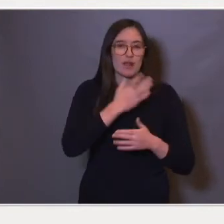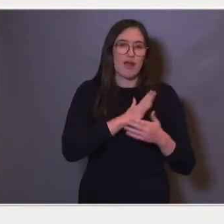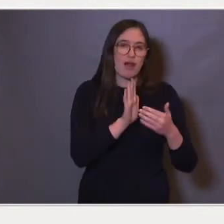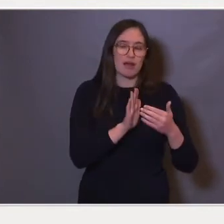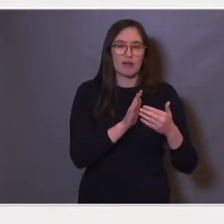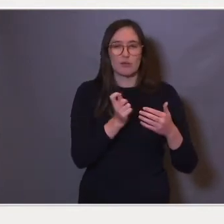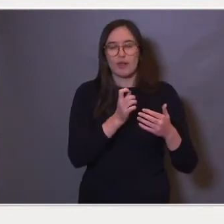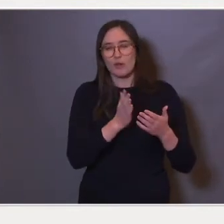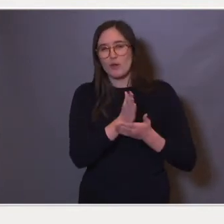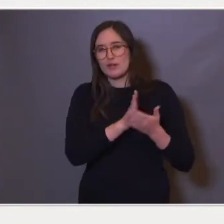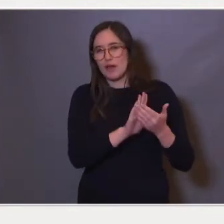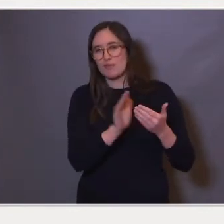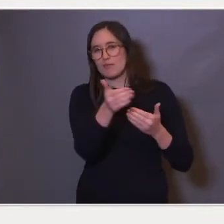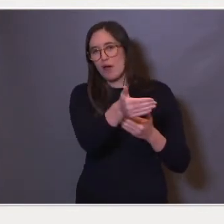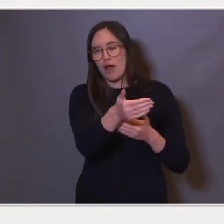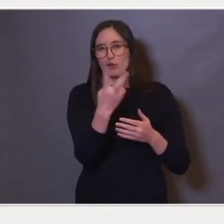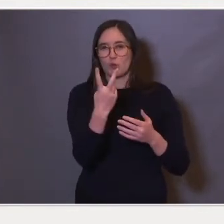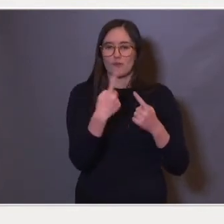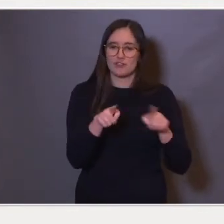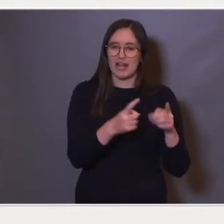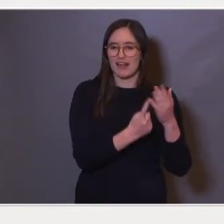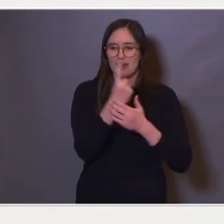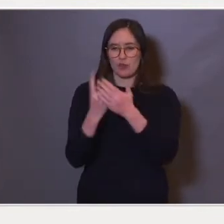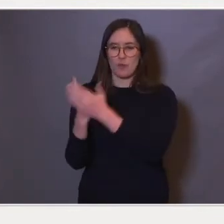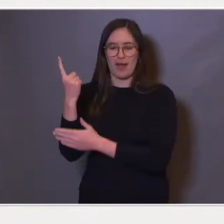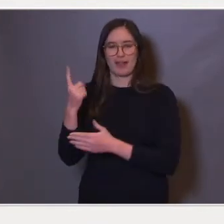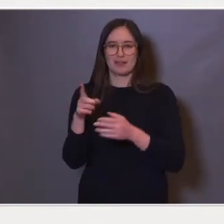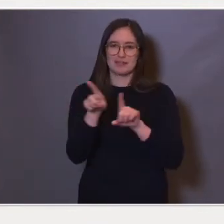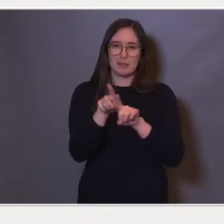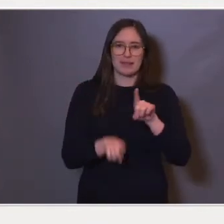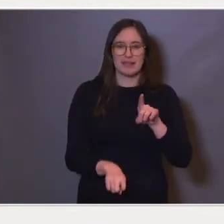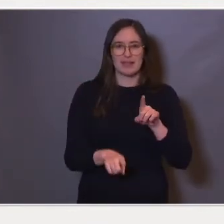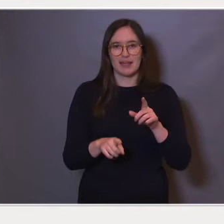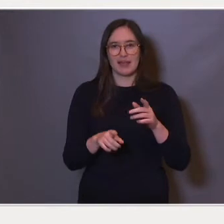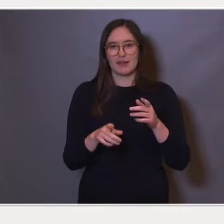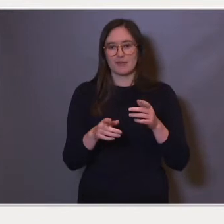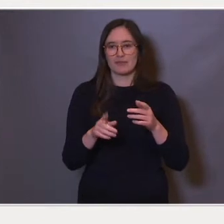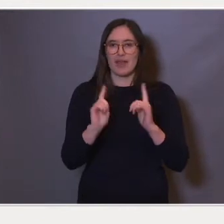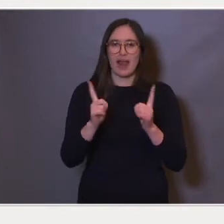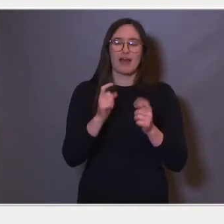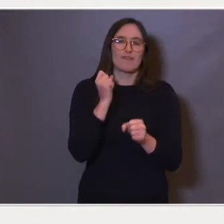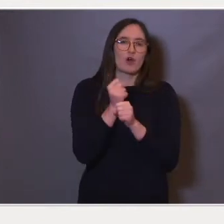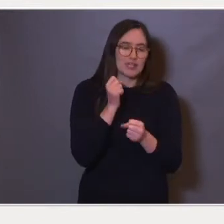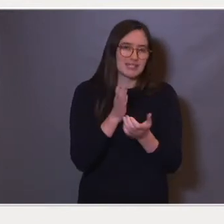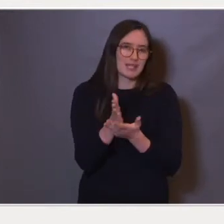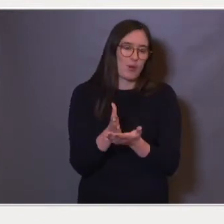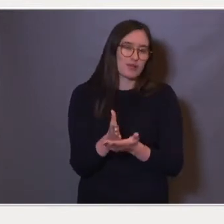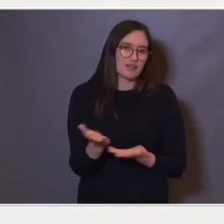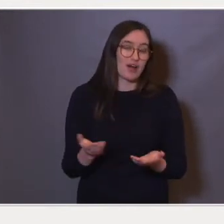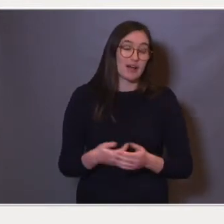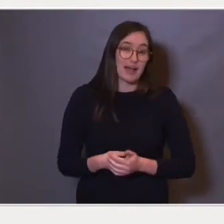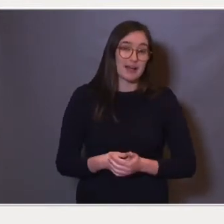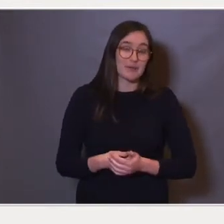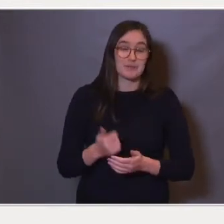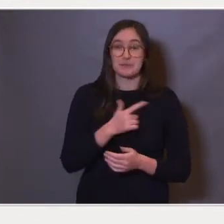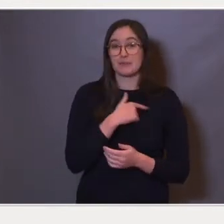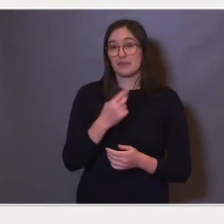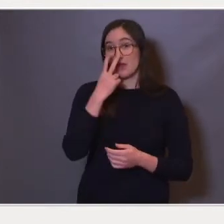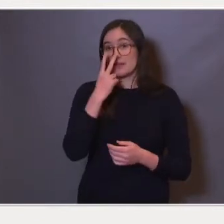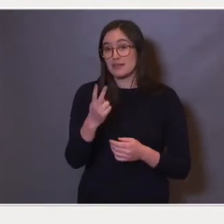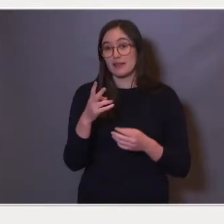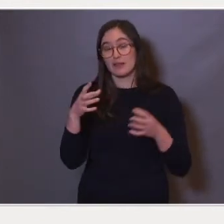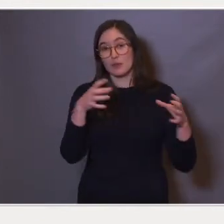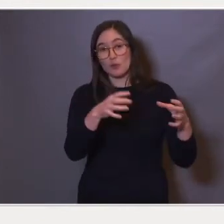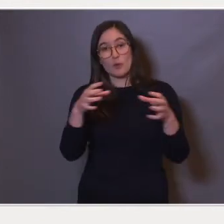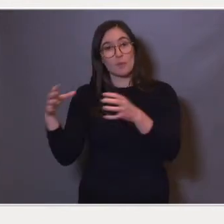årsaker til to fenomener som viser seg samtidig, og faktiske årsaker. Vi har sett i grupper av